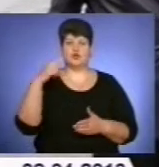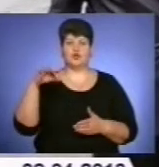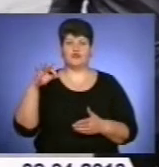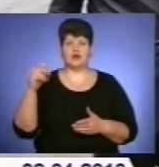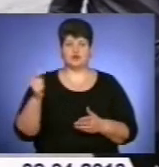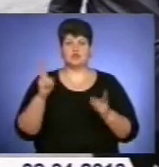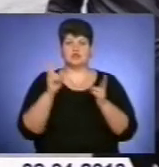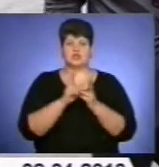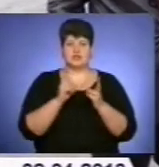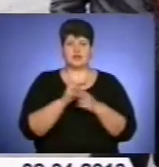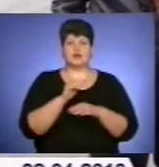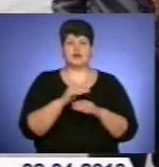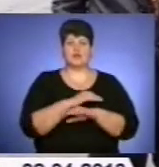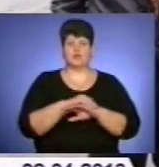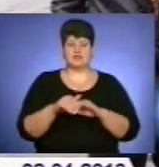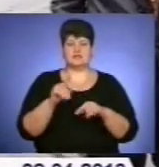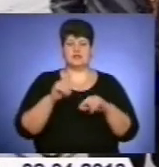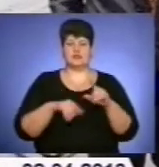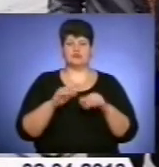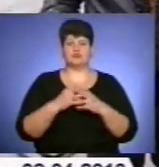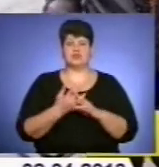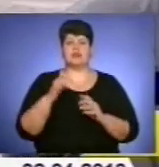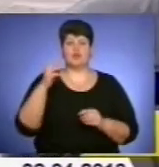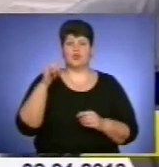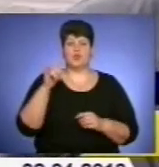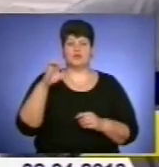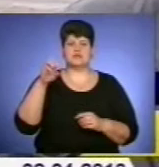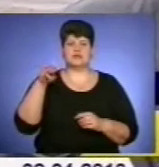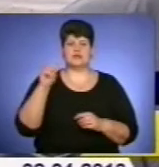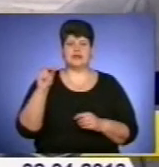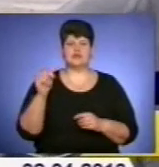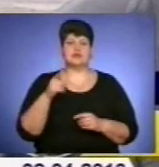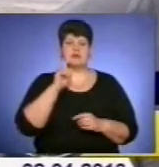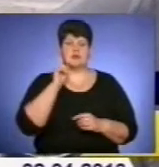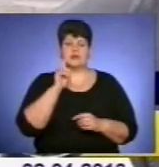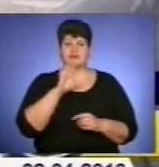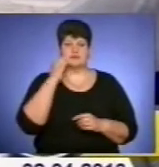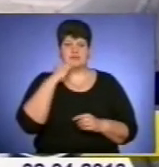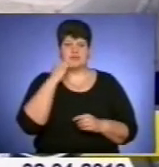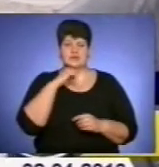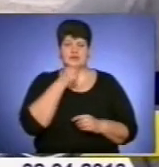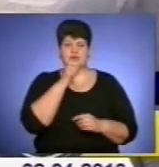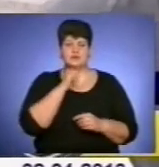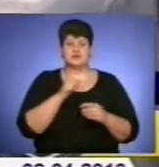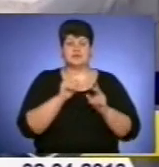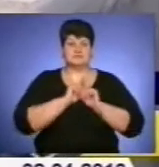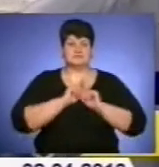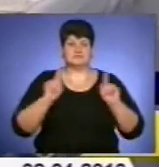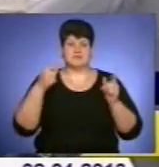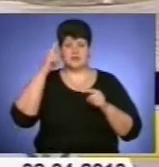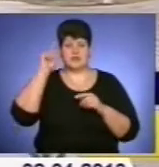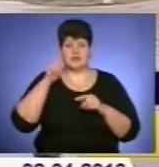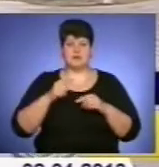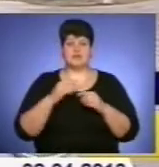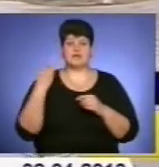зустрічаємось на вулиці у рідному селі Устечко. Цей немолодий, але ще жвавий дідусь вражає знанням невідомих сторінок історії